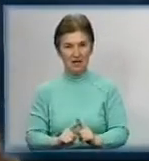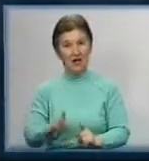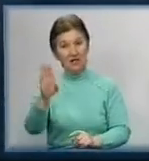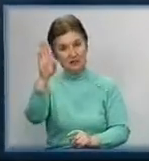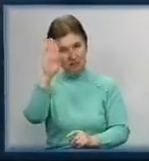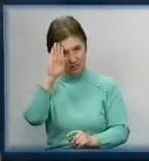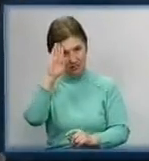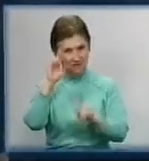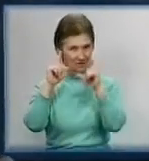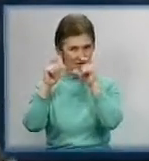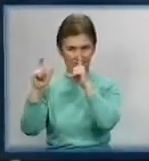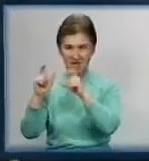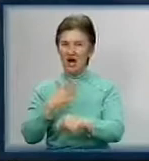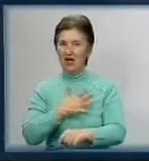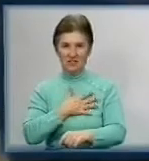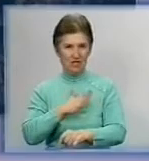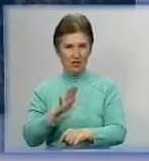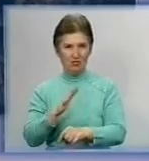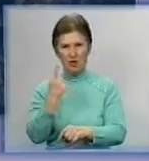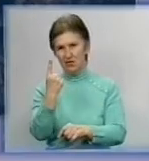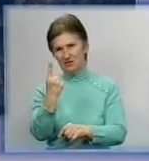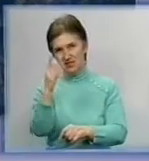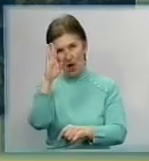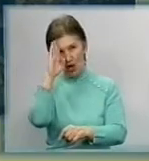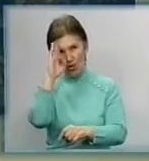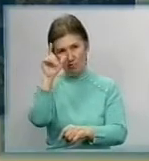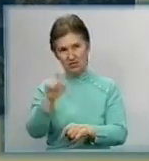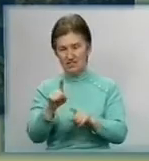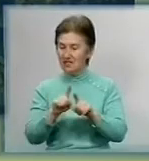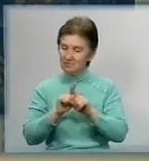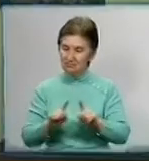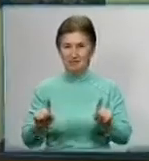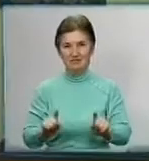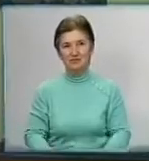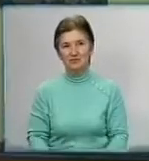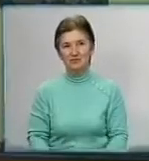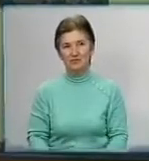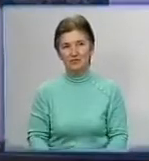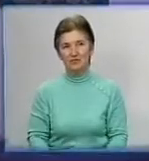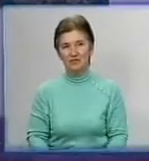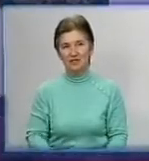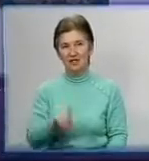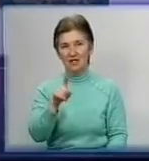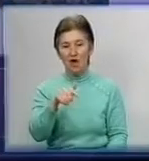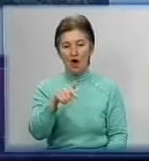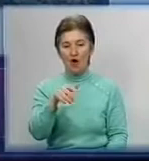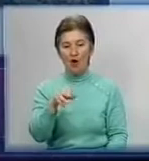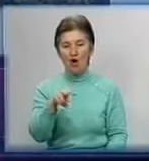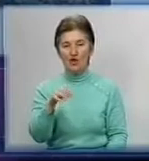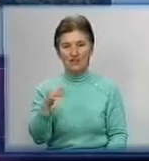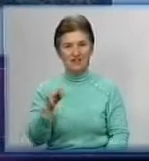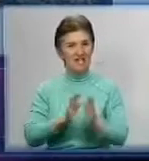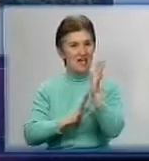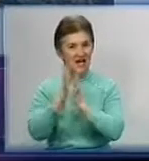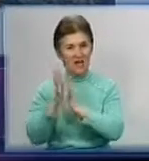фотографувати не любить. Виключенням став ось цей хлопець. Його знімок також в експозиції. Це Голосіївський ліс і дуже